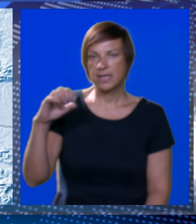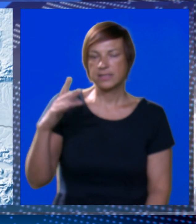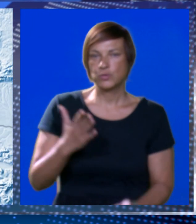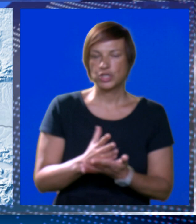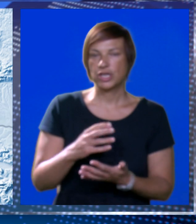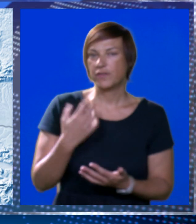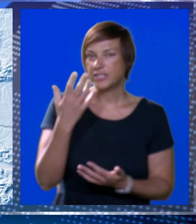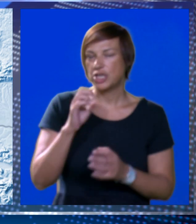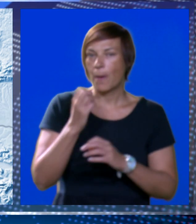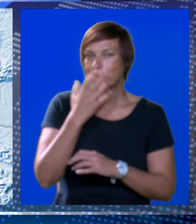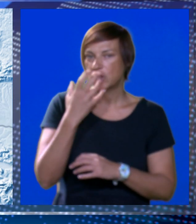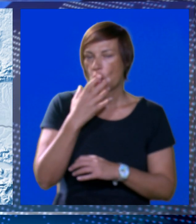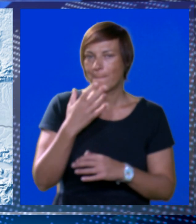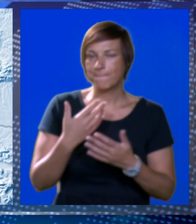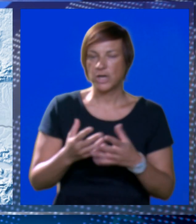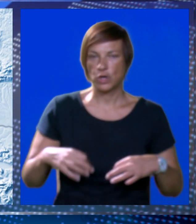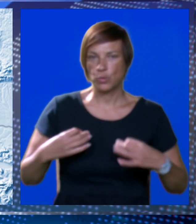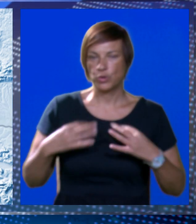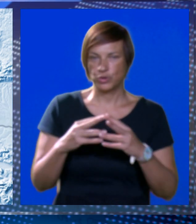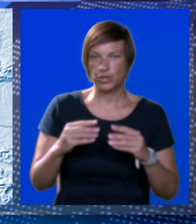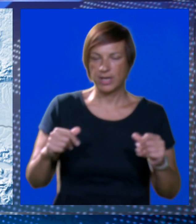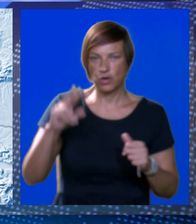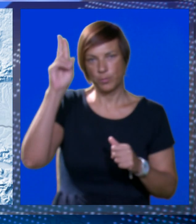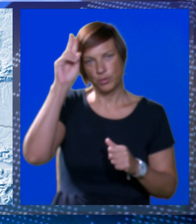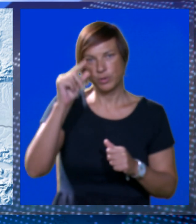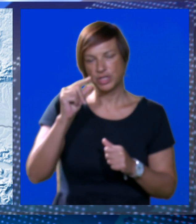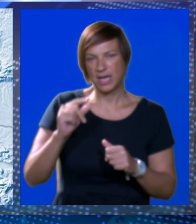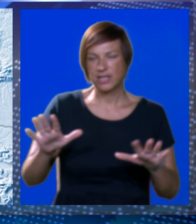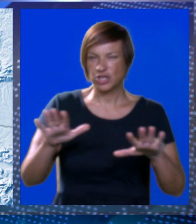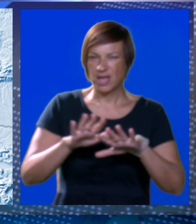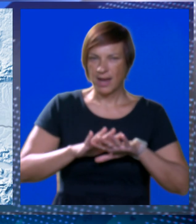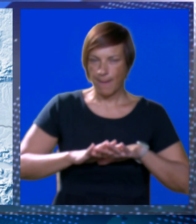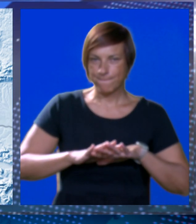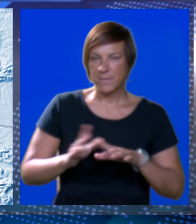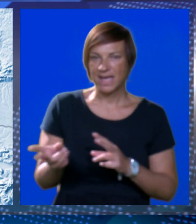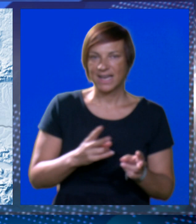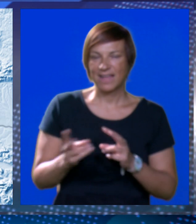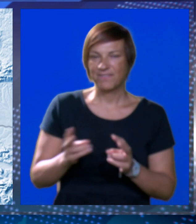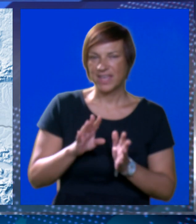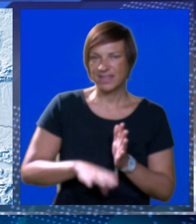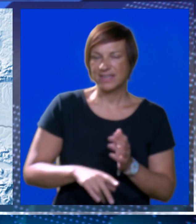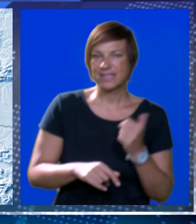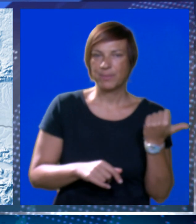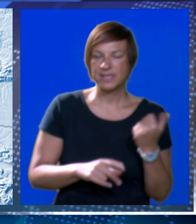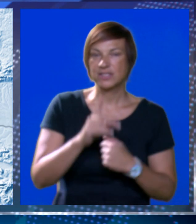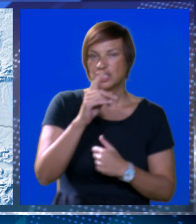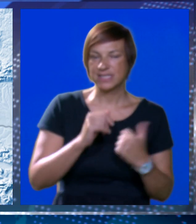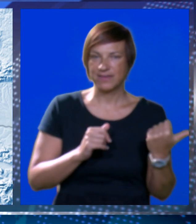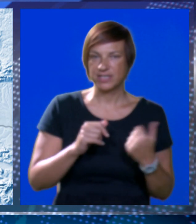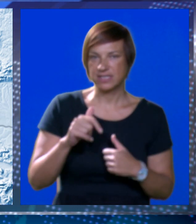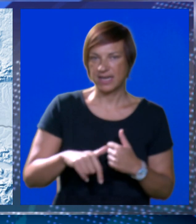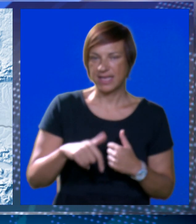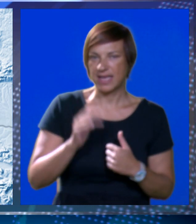Sunčano, većinom vedrote, vrlo toplo i vruće. Ujutro na kopnu, lokalno moguća kratkotrajna magla. Ljetar uglavnom slab istočni i